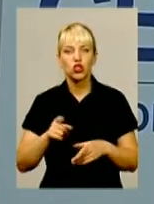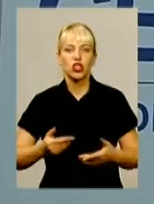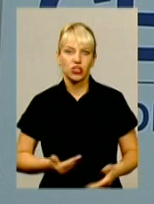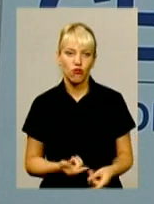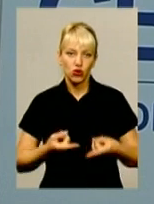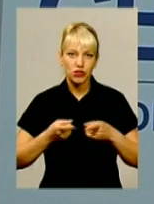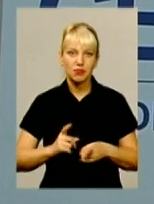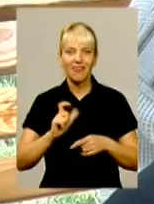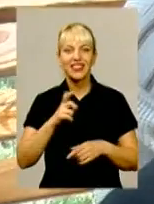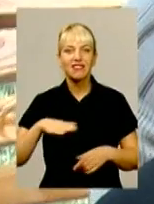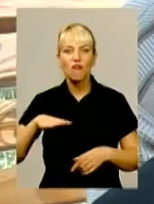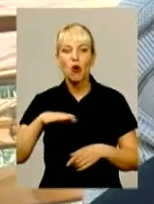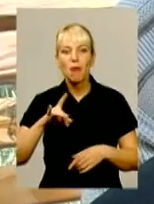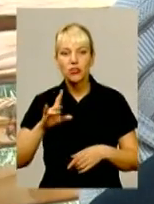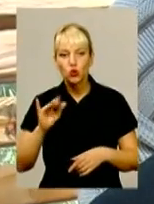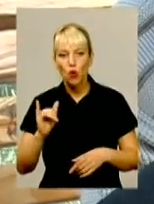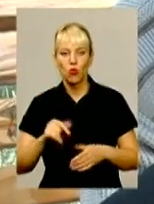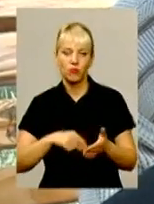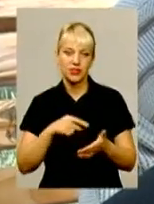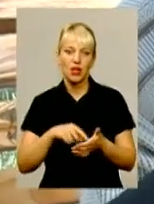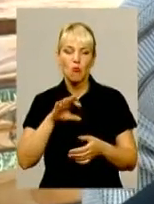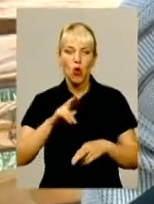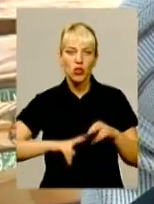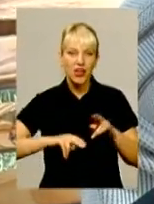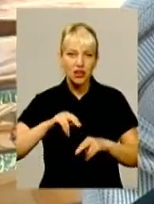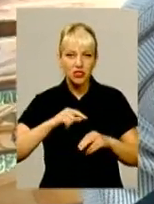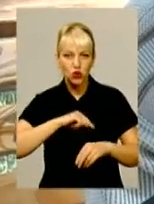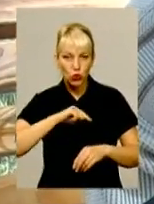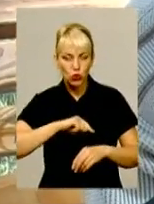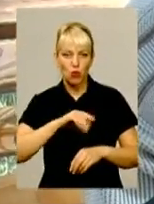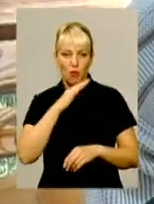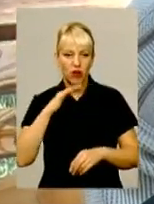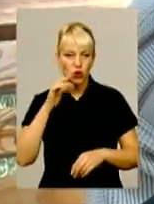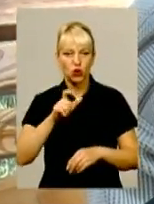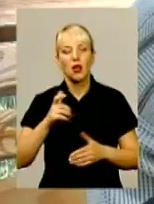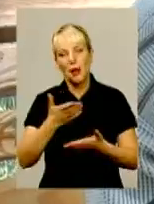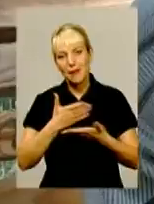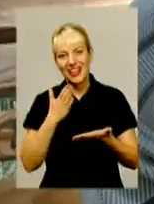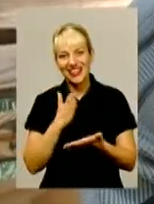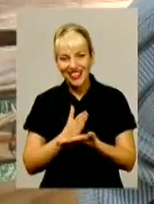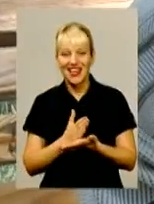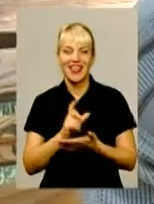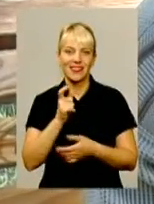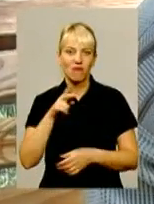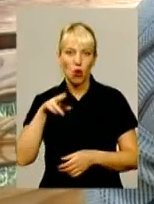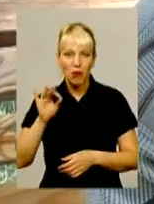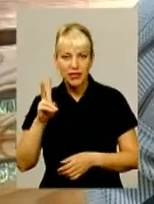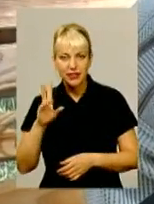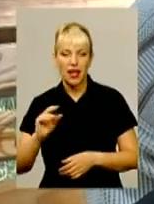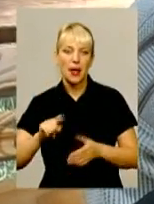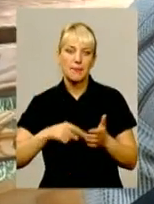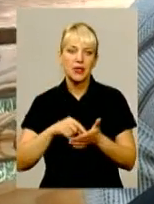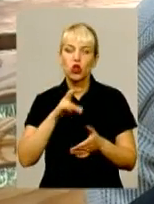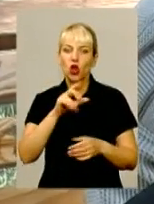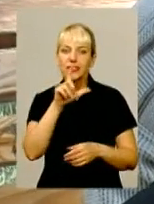європейському місті. Бо настрою багатьох людей, воно є європейським містом, але за самою